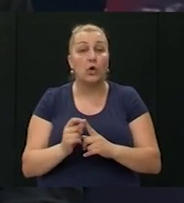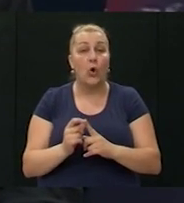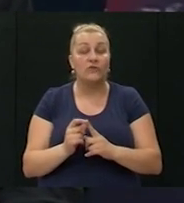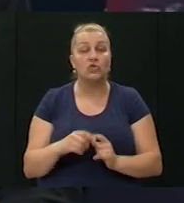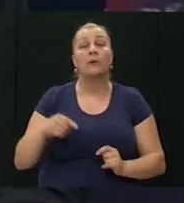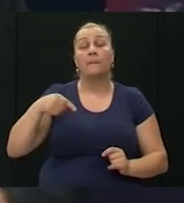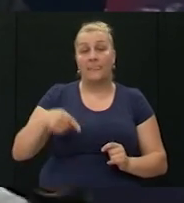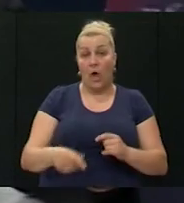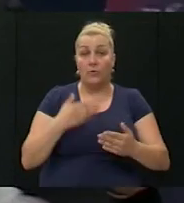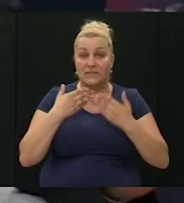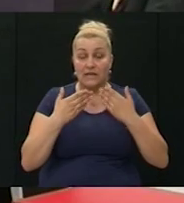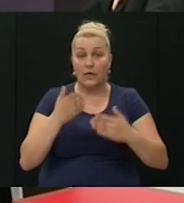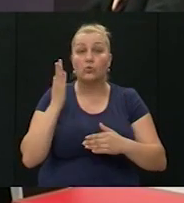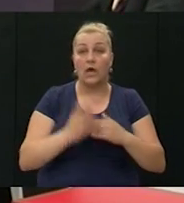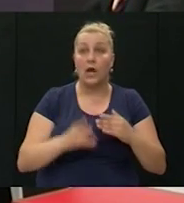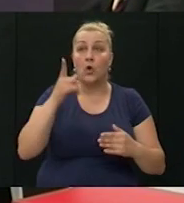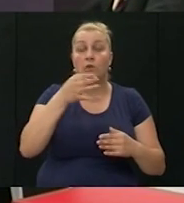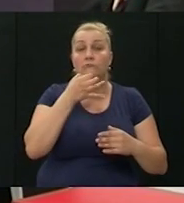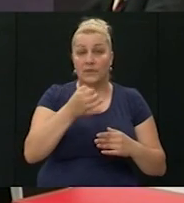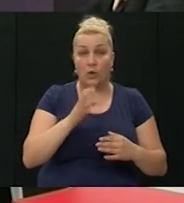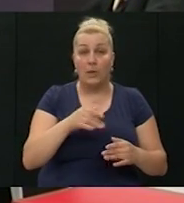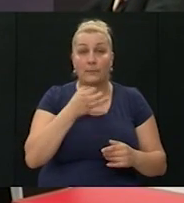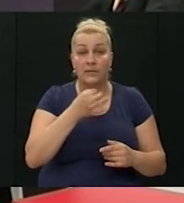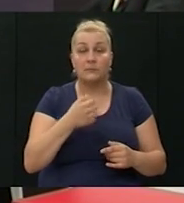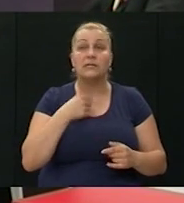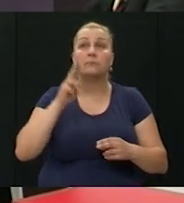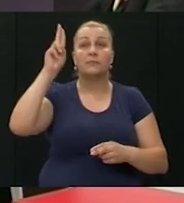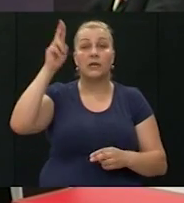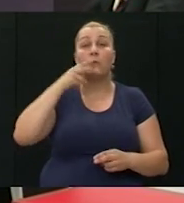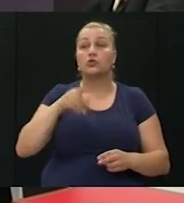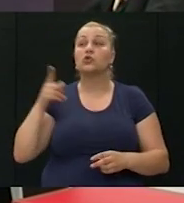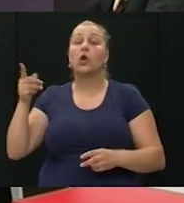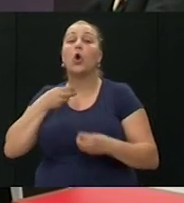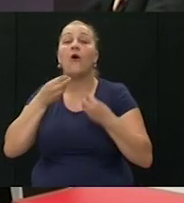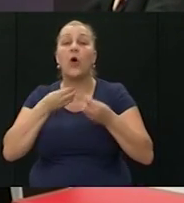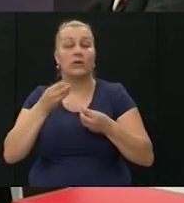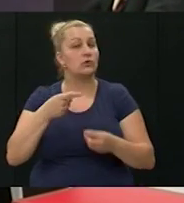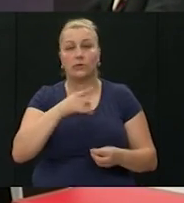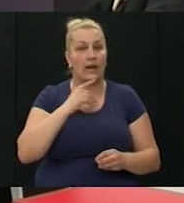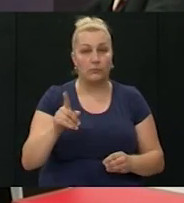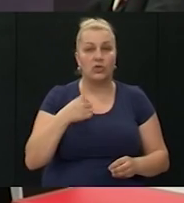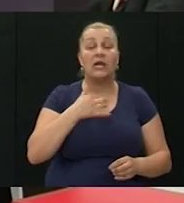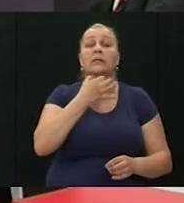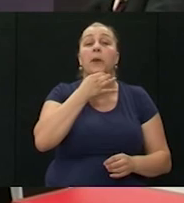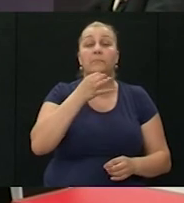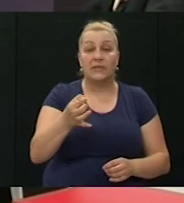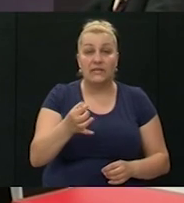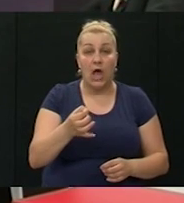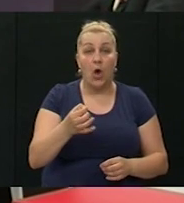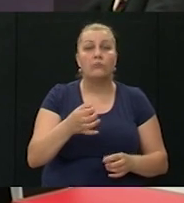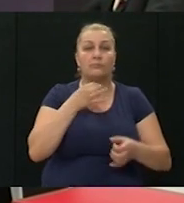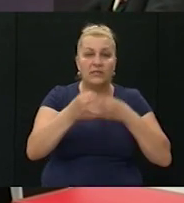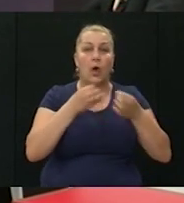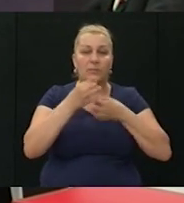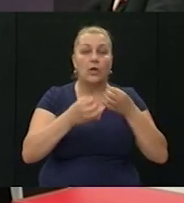Na tom sastanku na kraju imali li pitanja, ja dignem ruku, mogu li izaći za govornicu, ne može postaviti samo pitanje. I ja postavljam pitanje za